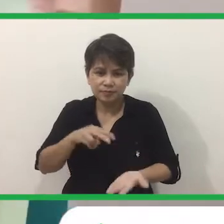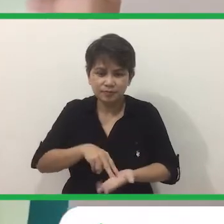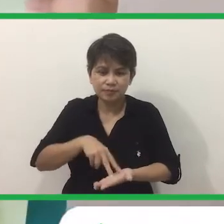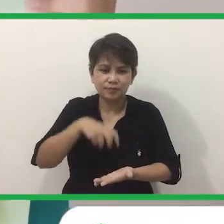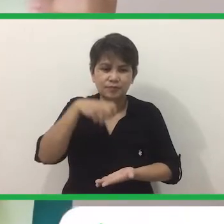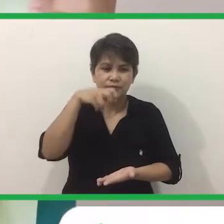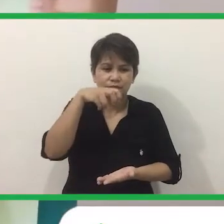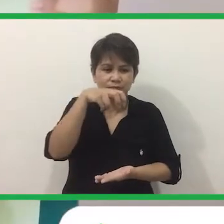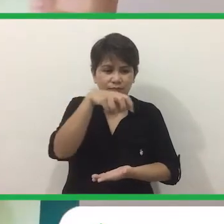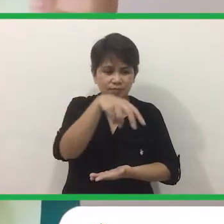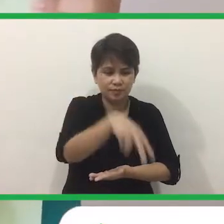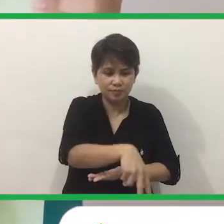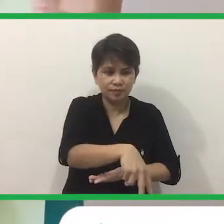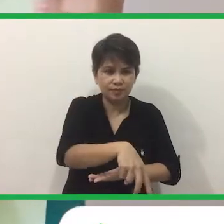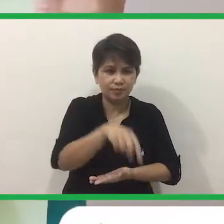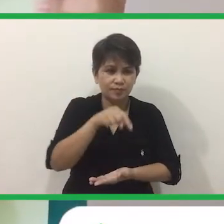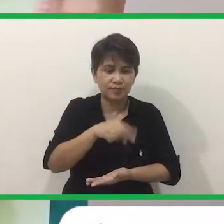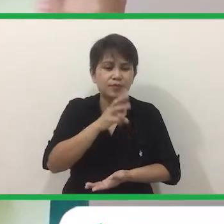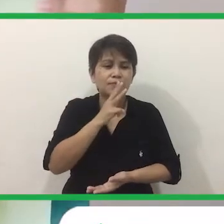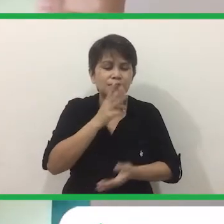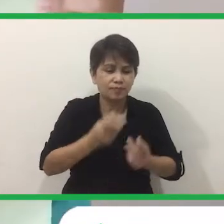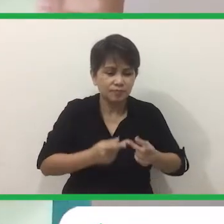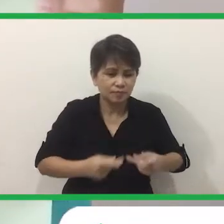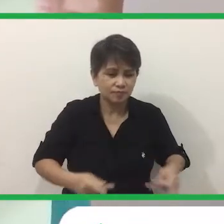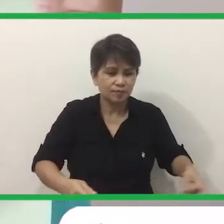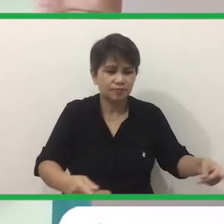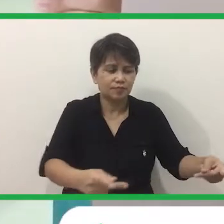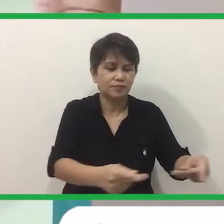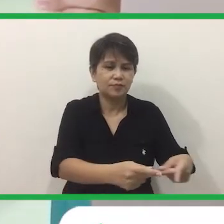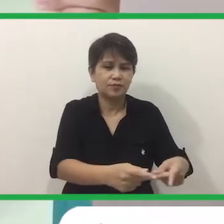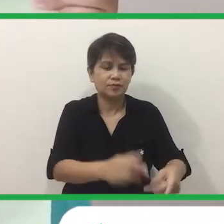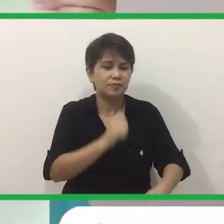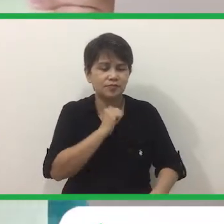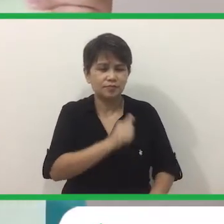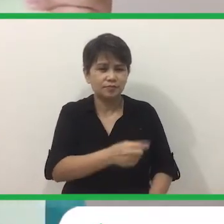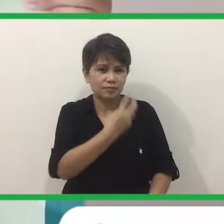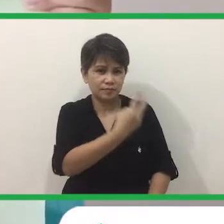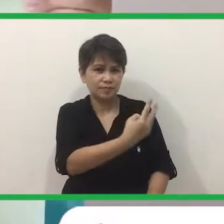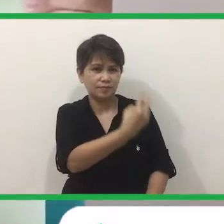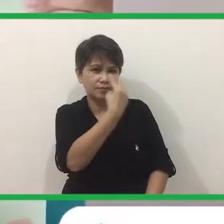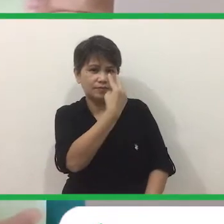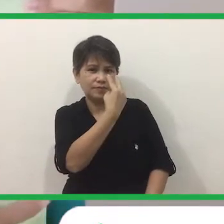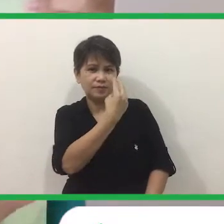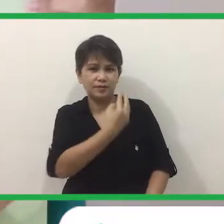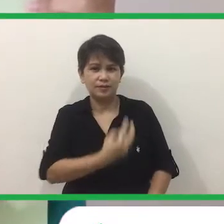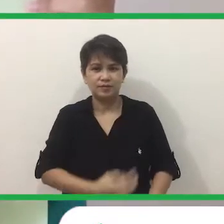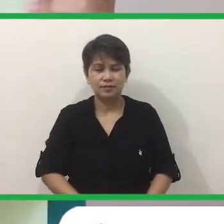At tumalun ako sa isang Lawa Ayan, para hindi nila ako makita